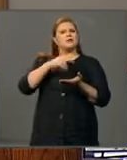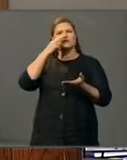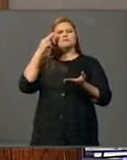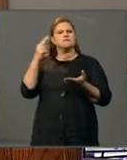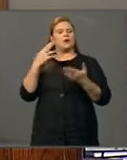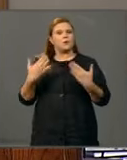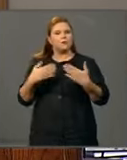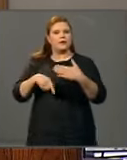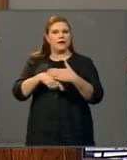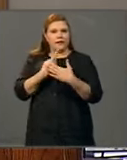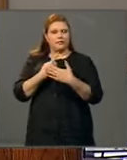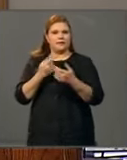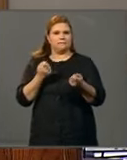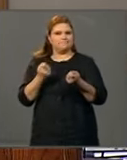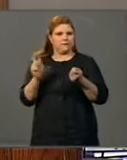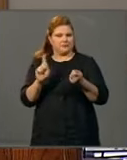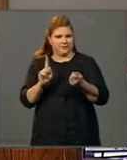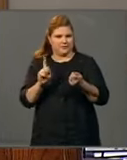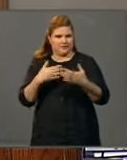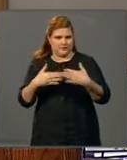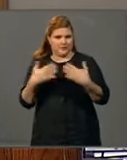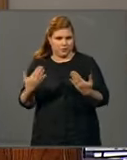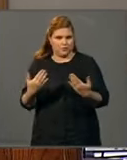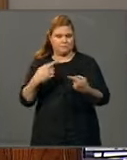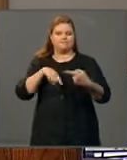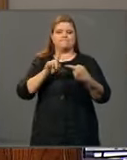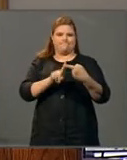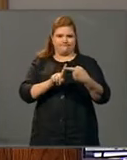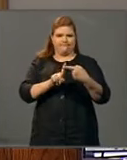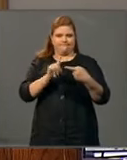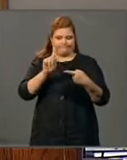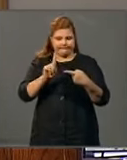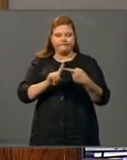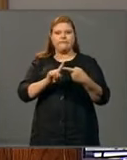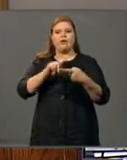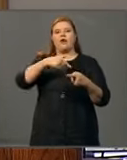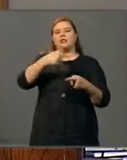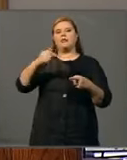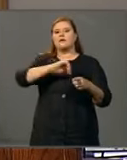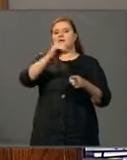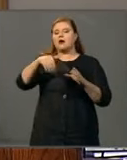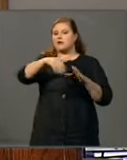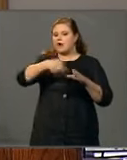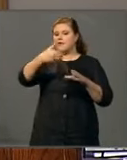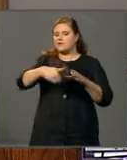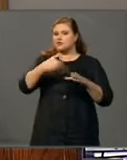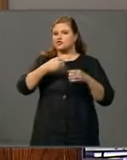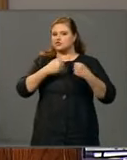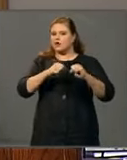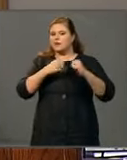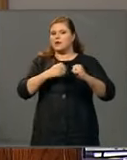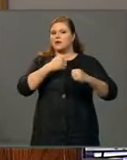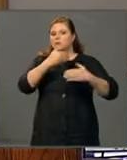akuutin tilanteen hoitamisessa ovat seuraavat. Yksi, Talvivaaran kaivostoiminnan jatkaminen